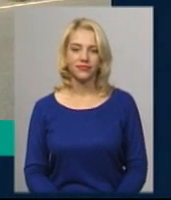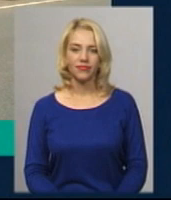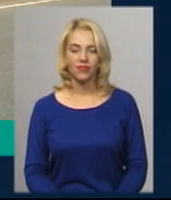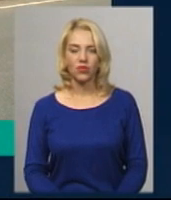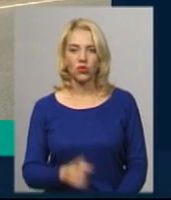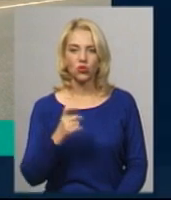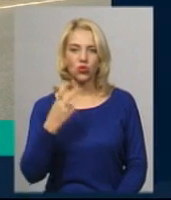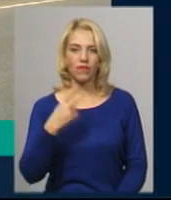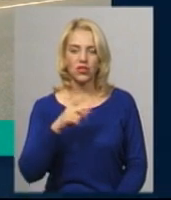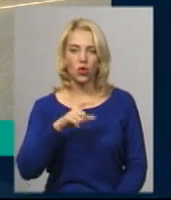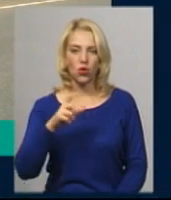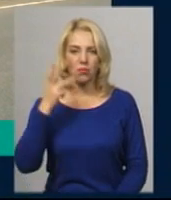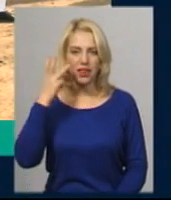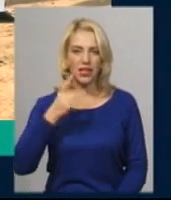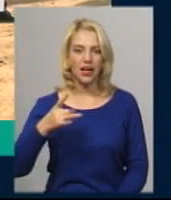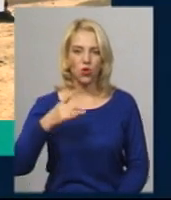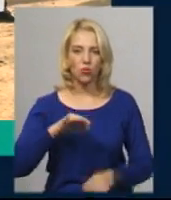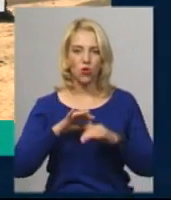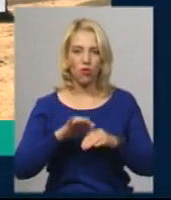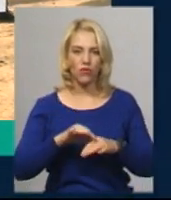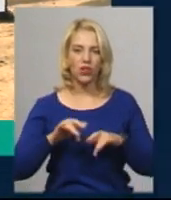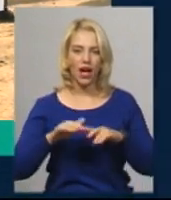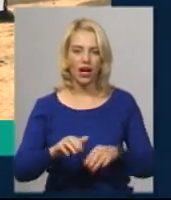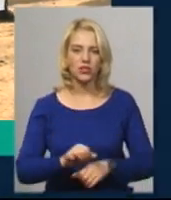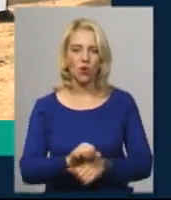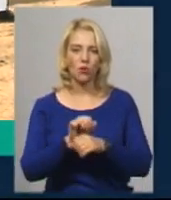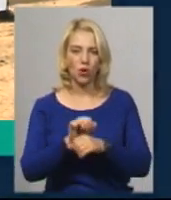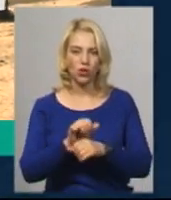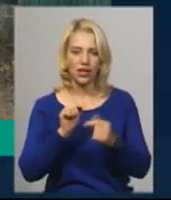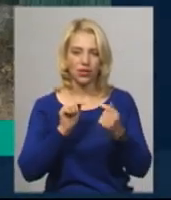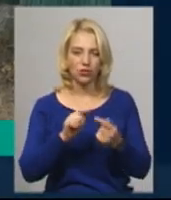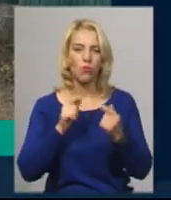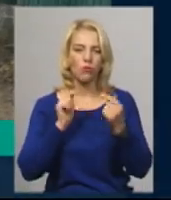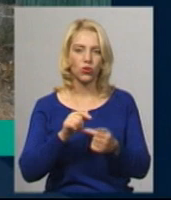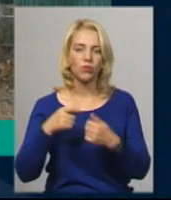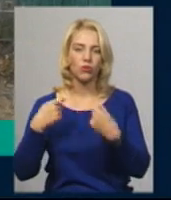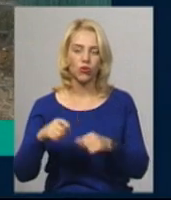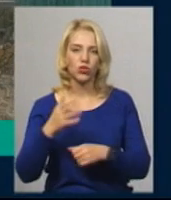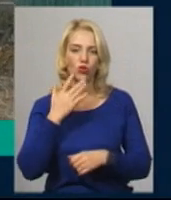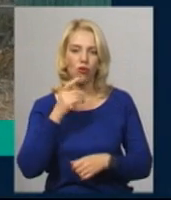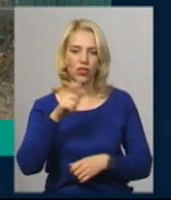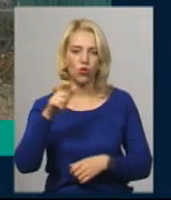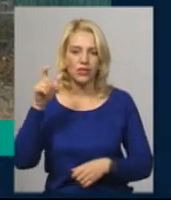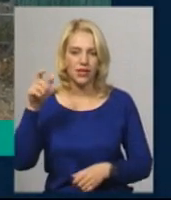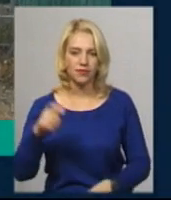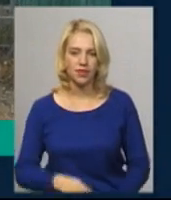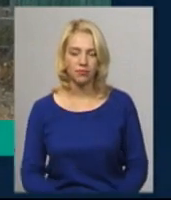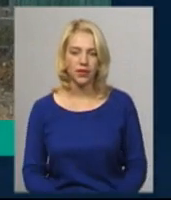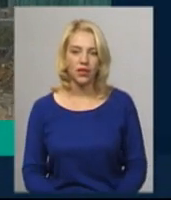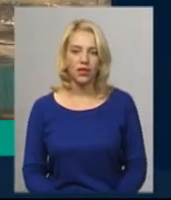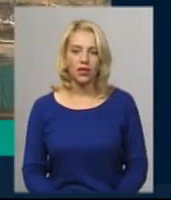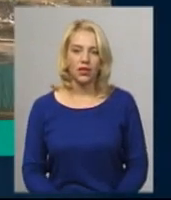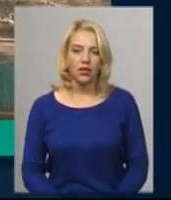120 людей у Хмельницькому районі провели акцію протесту проти продажу землі іноземцям. 20 мешканців будинків мікрорайону Озерна у